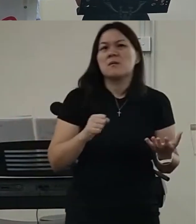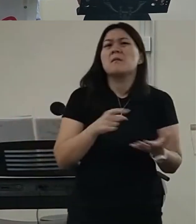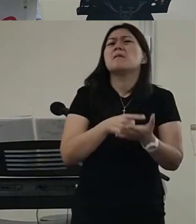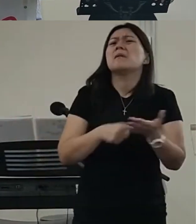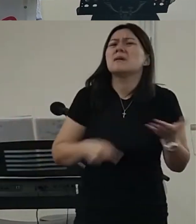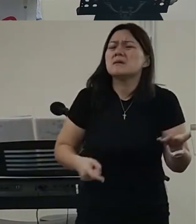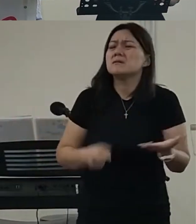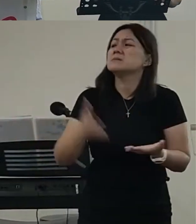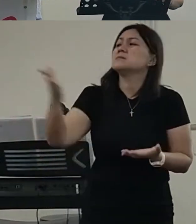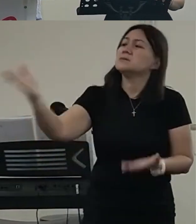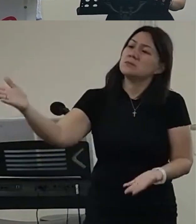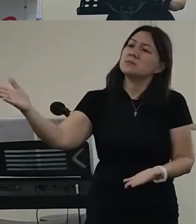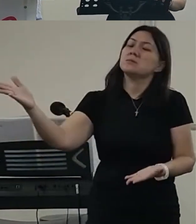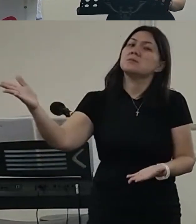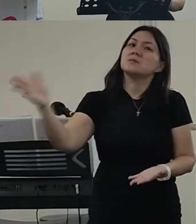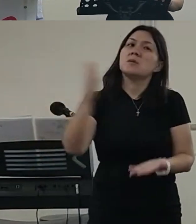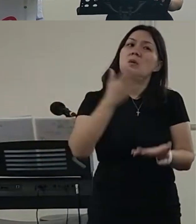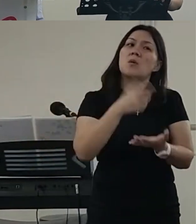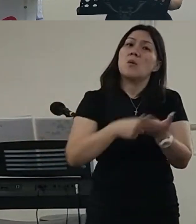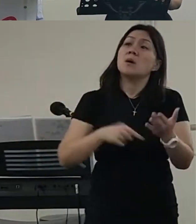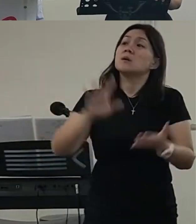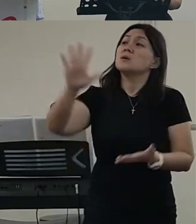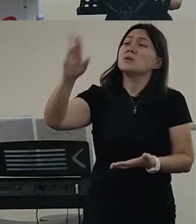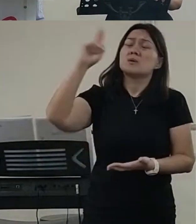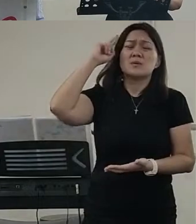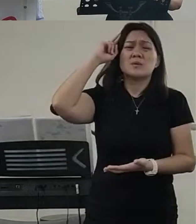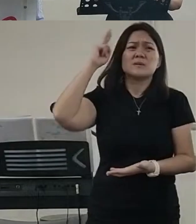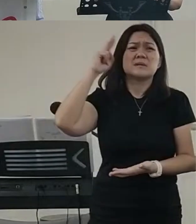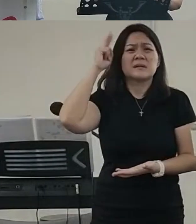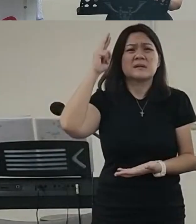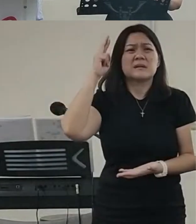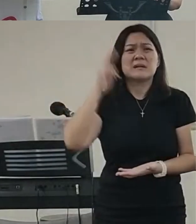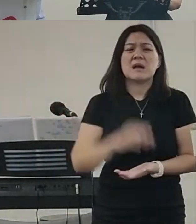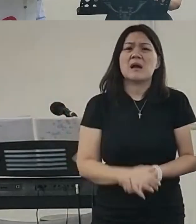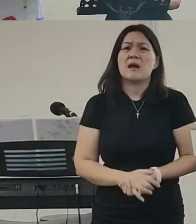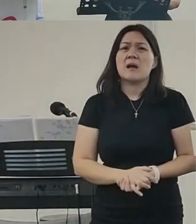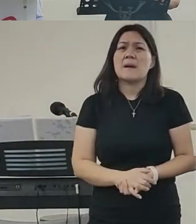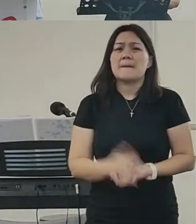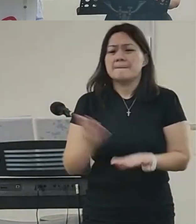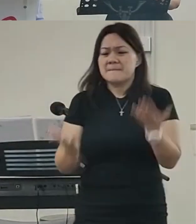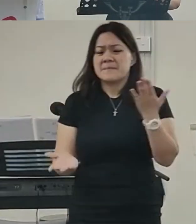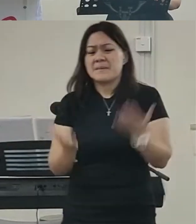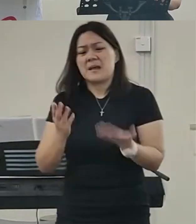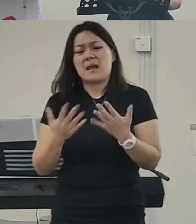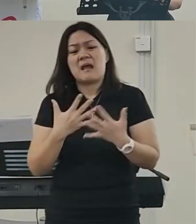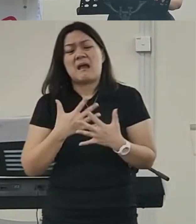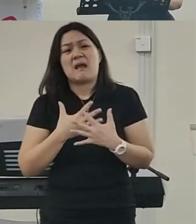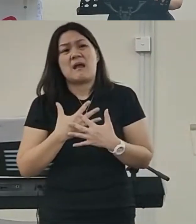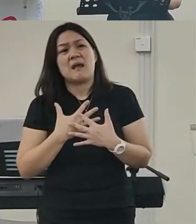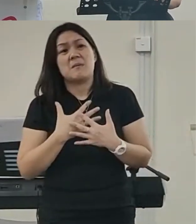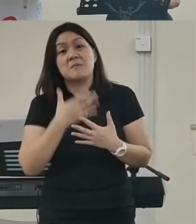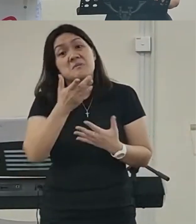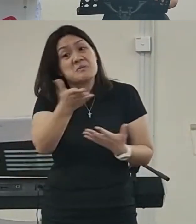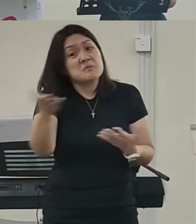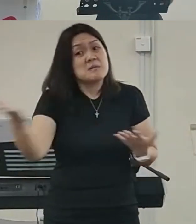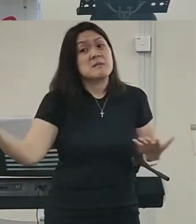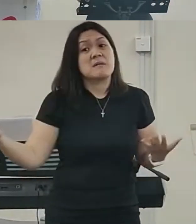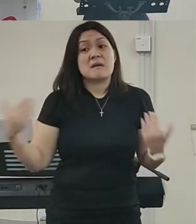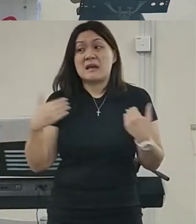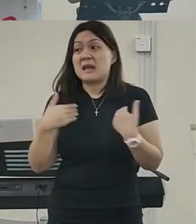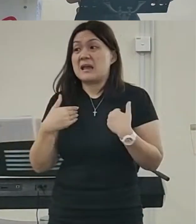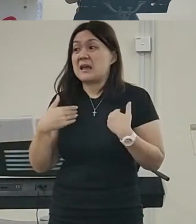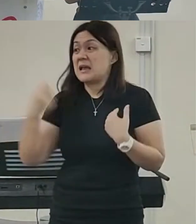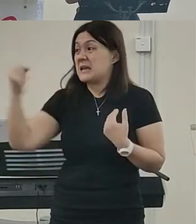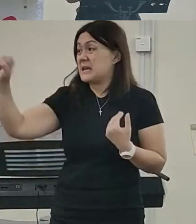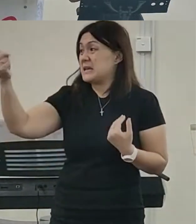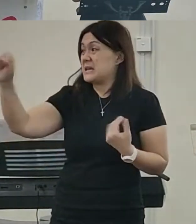那么你的借口是什么可能你有十个